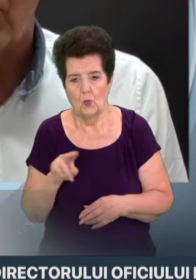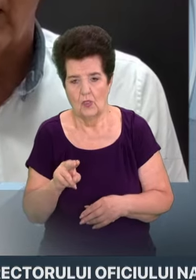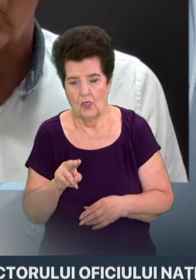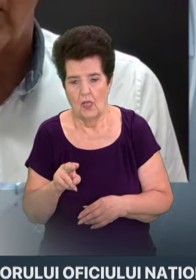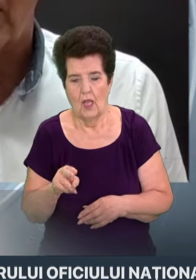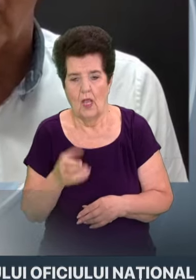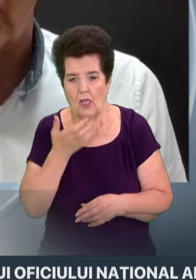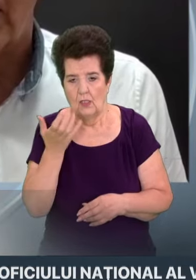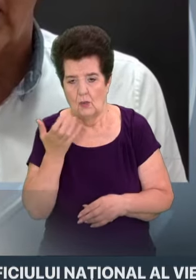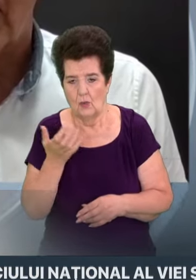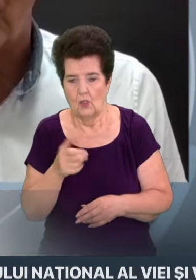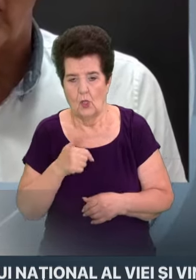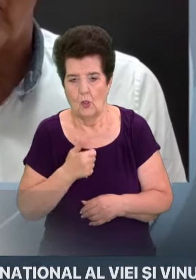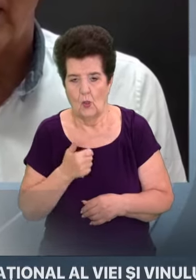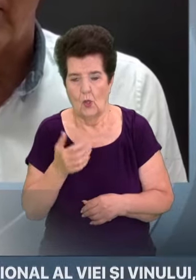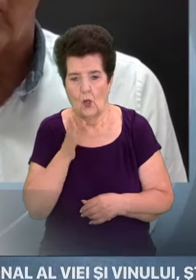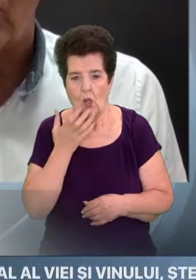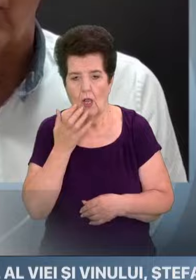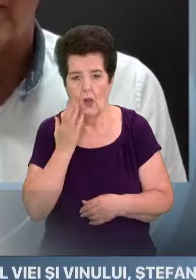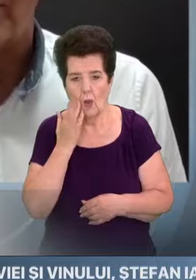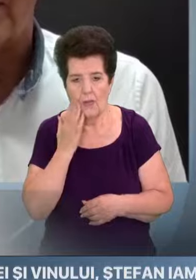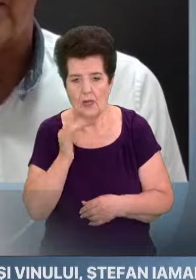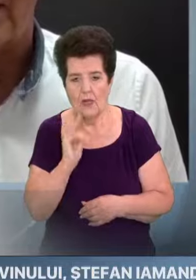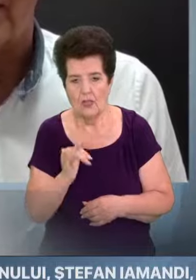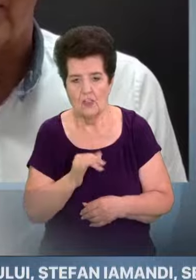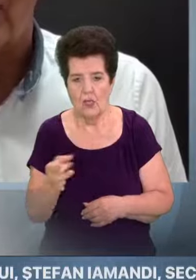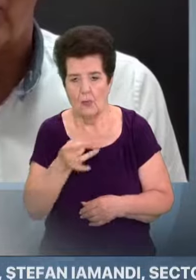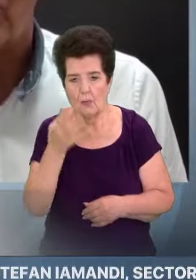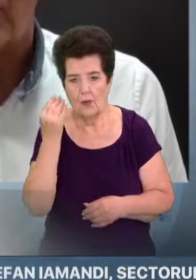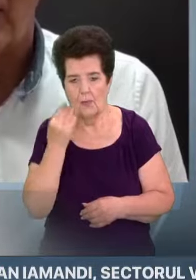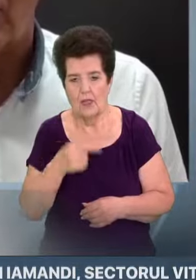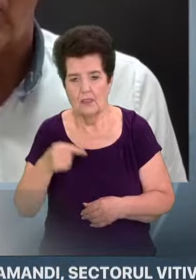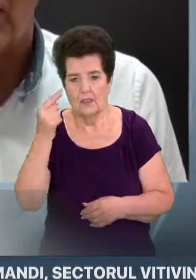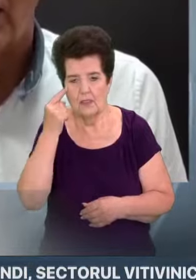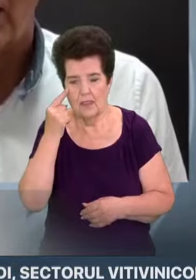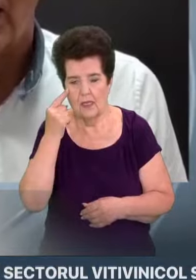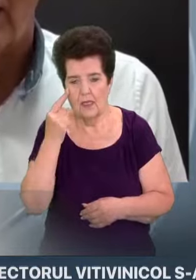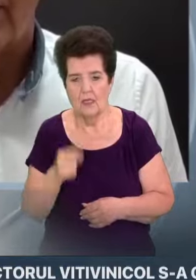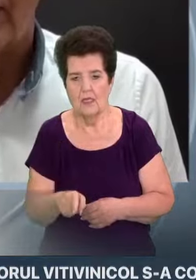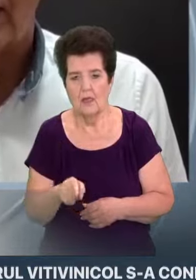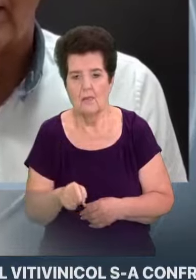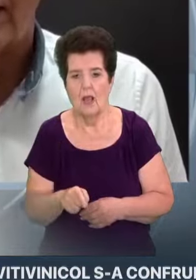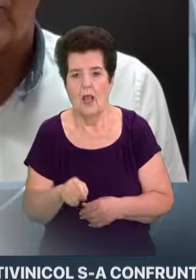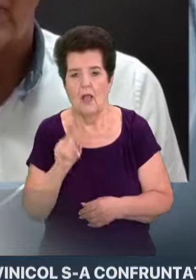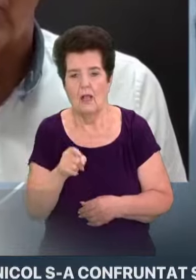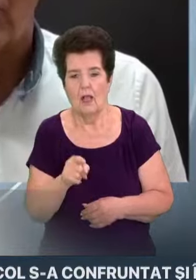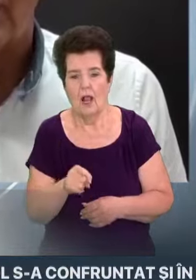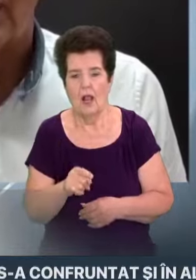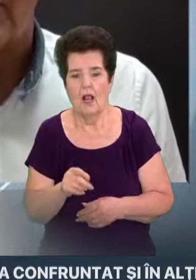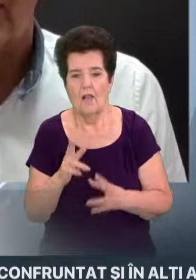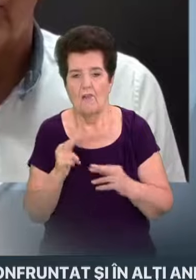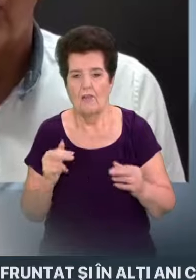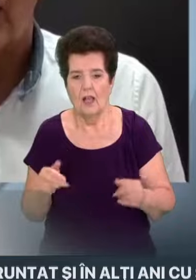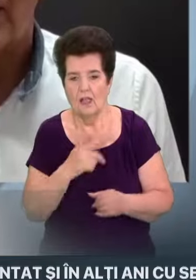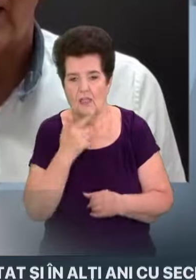Întotdeauna noi, România și Republica Moldova, trebuie să ne gândim la un scenariu în care Federația Rusă, în